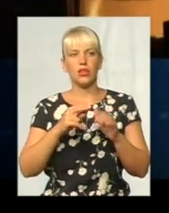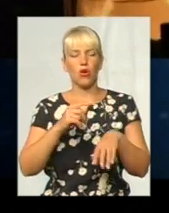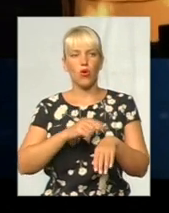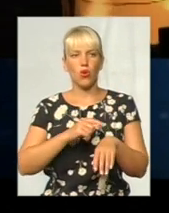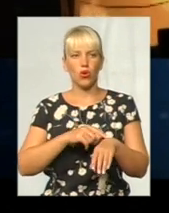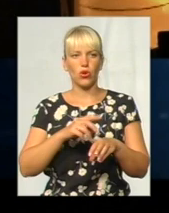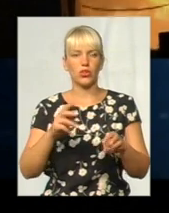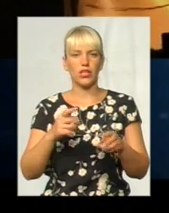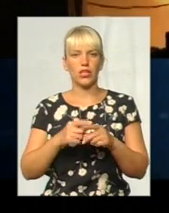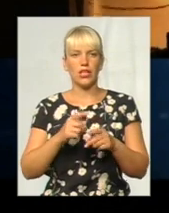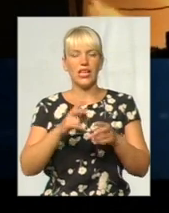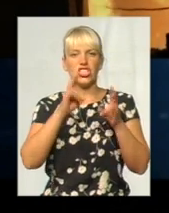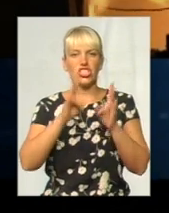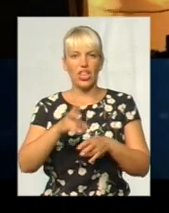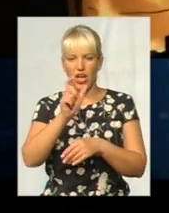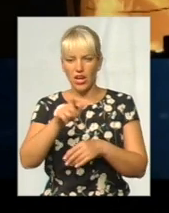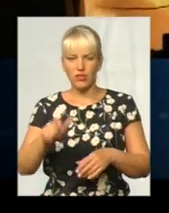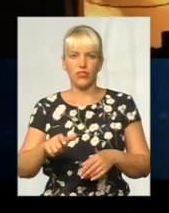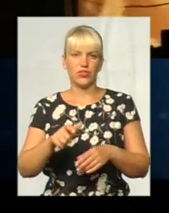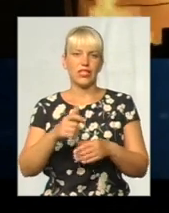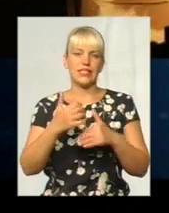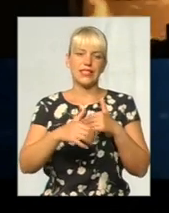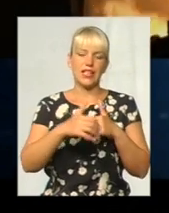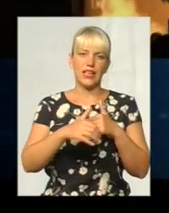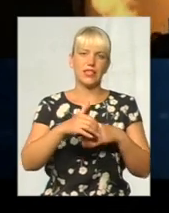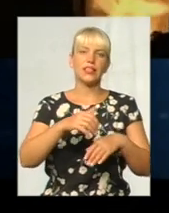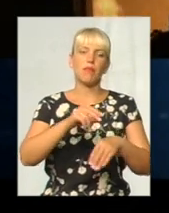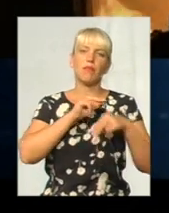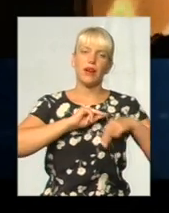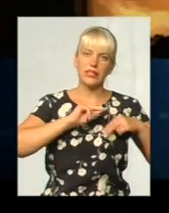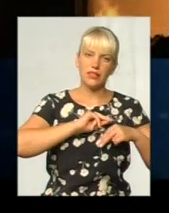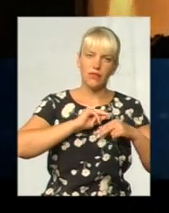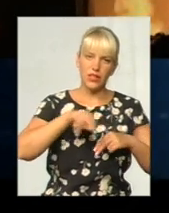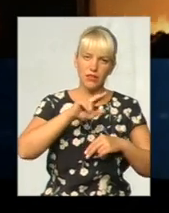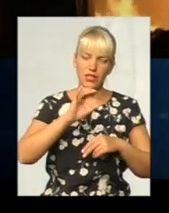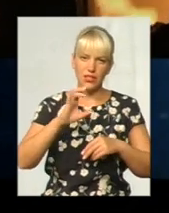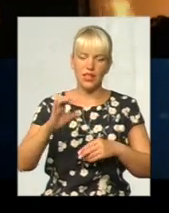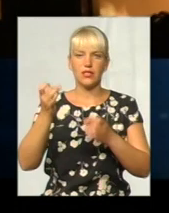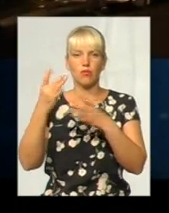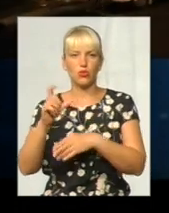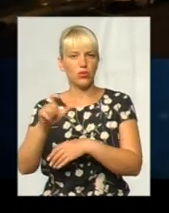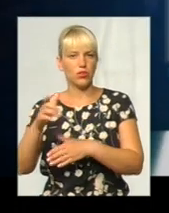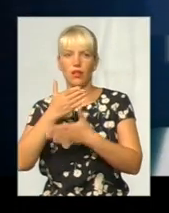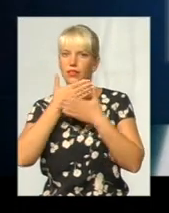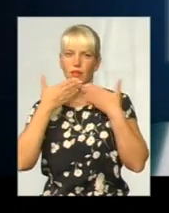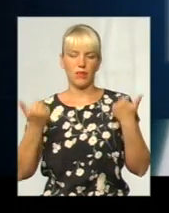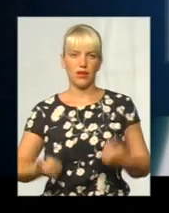техніки ДСНС. Жерт та постраждалих як серед співробітників ДСНС, так і серед цивільного населення не зафіксовано.